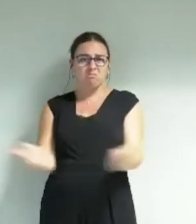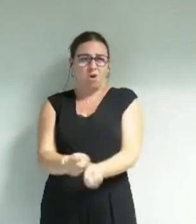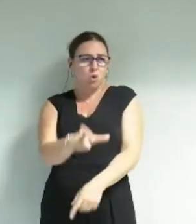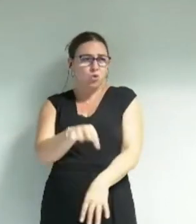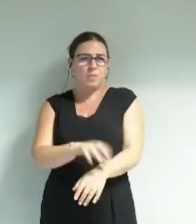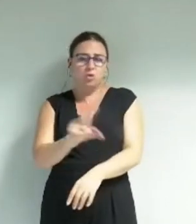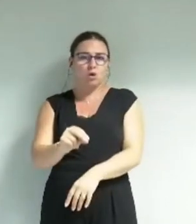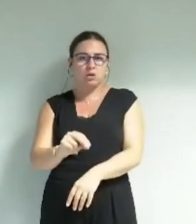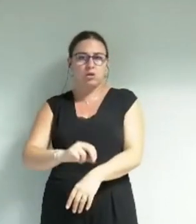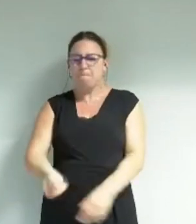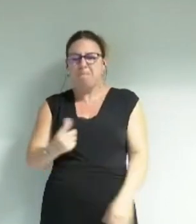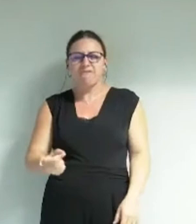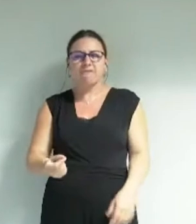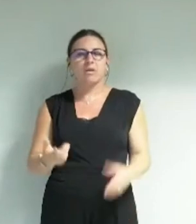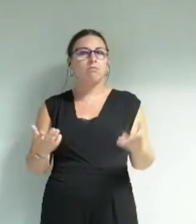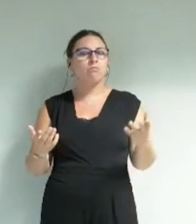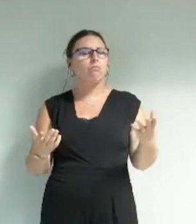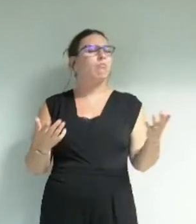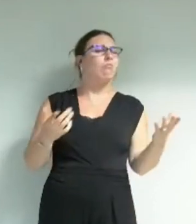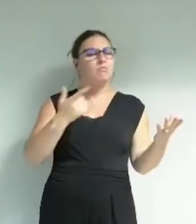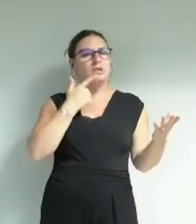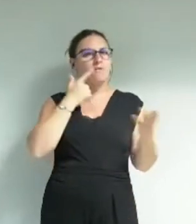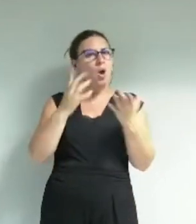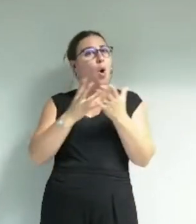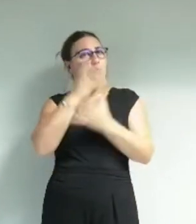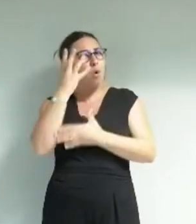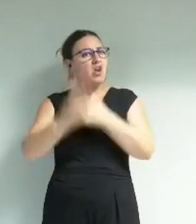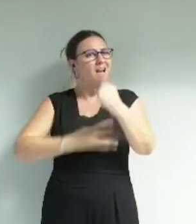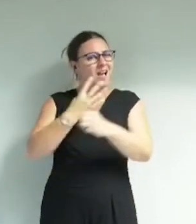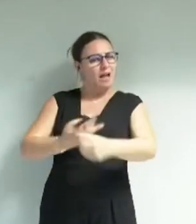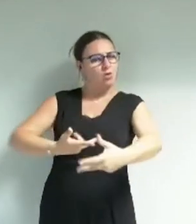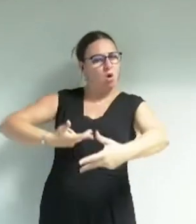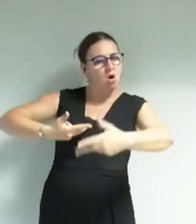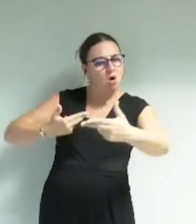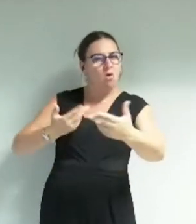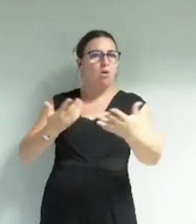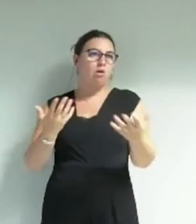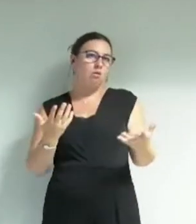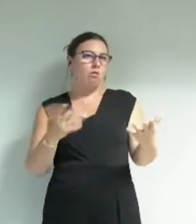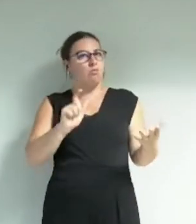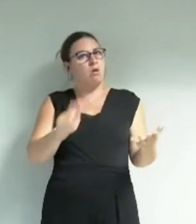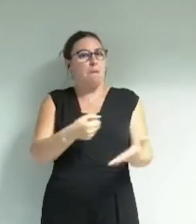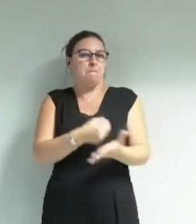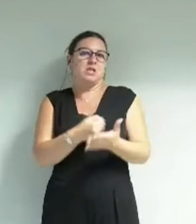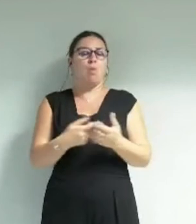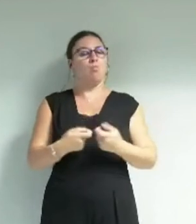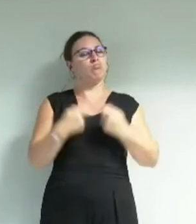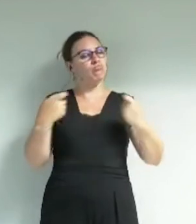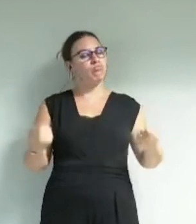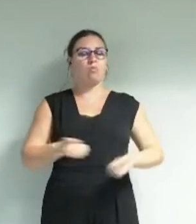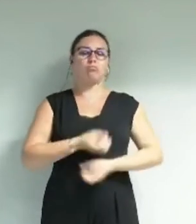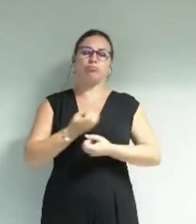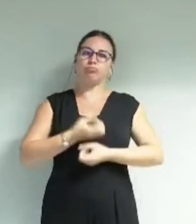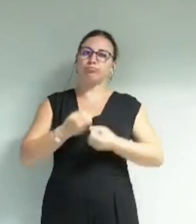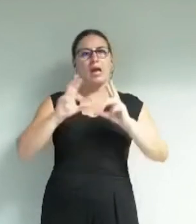donc quand il s'agit de porter un projet sur quatre ans on prend un minimum de temps et on donne une